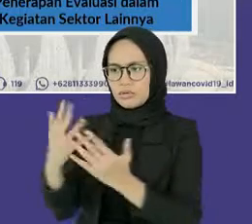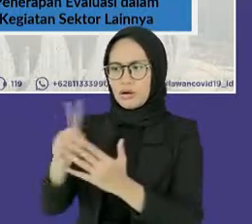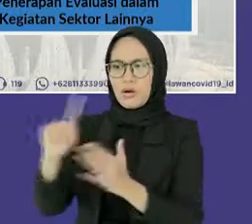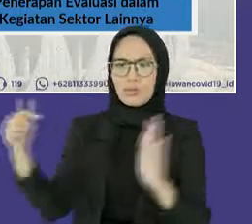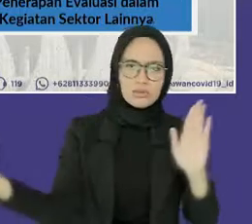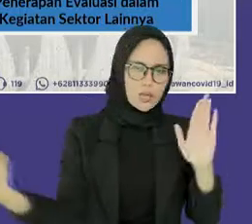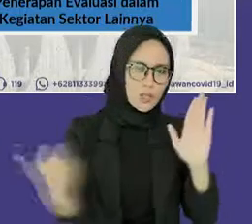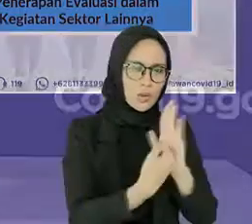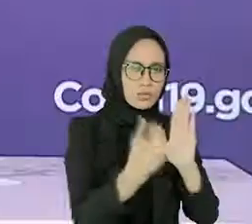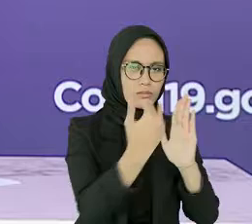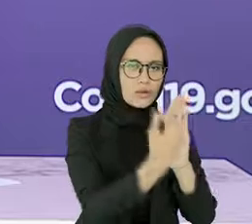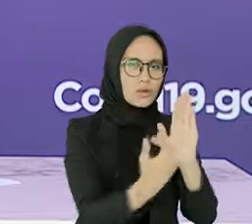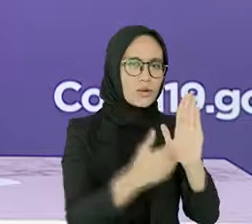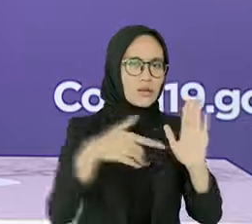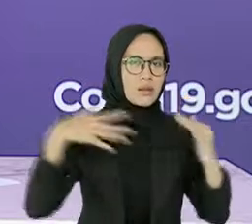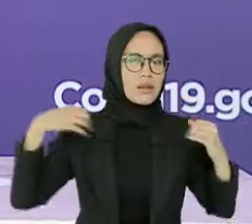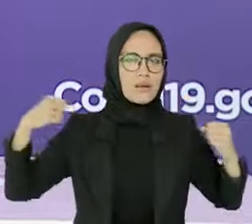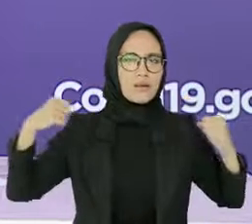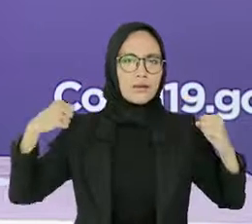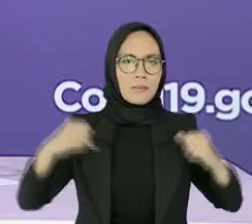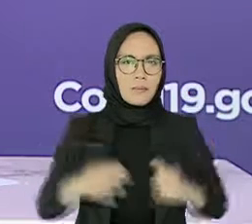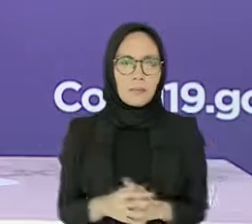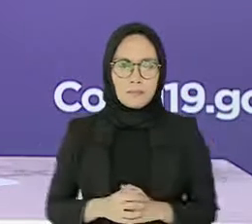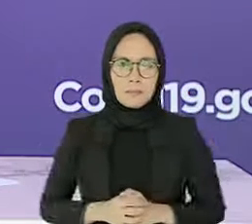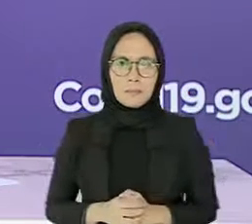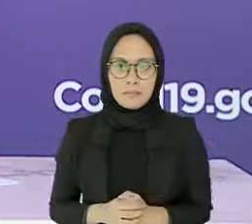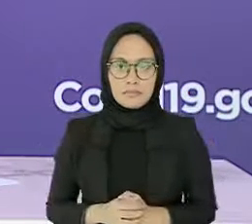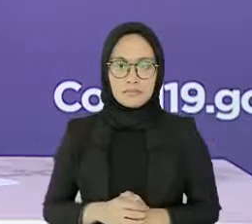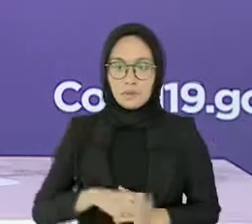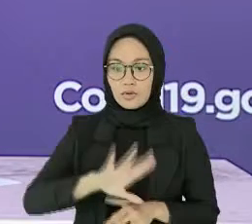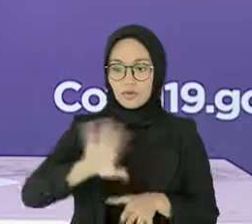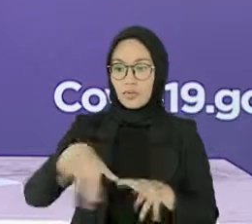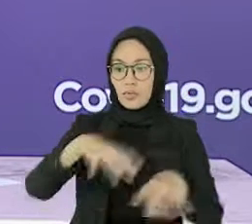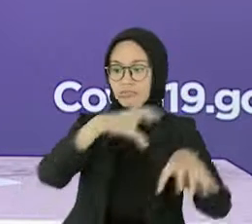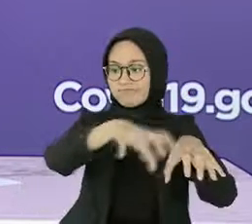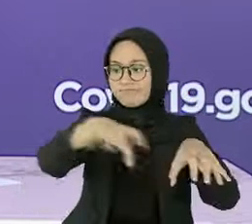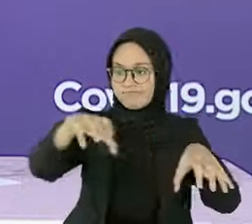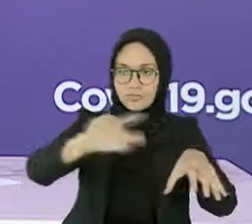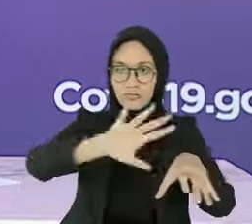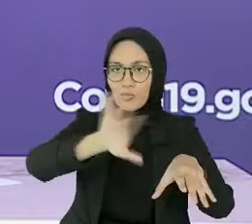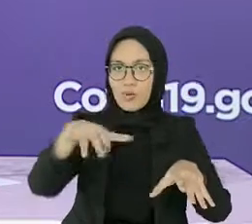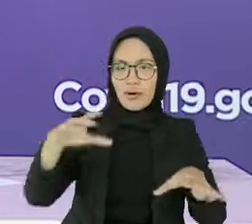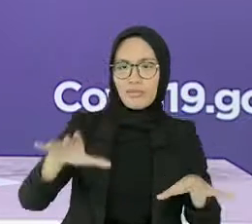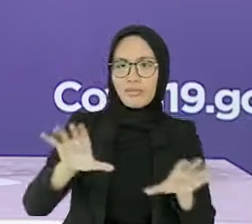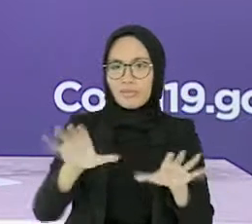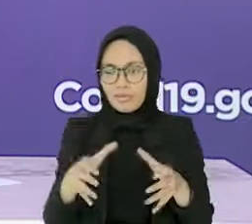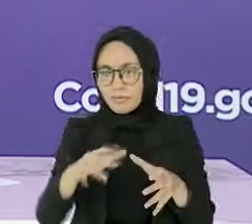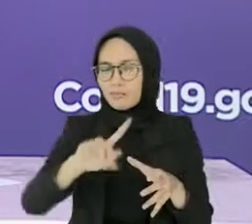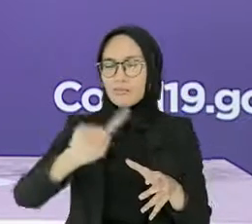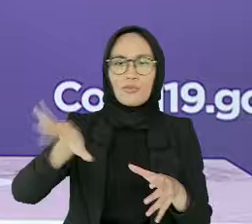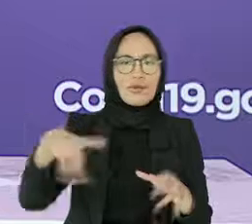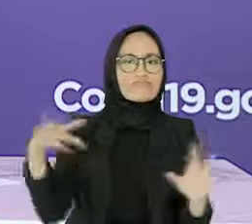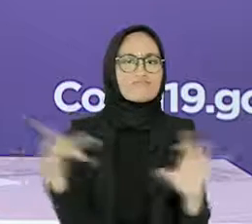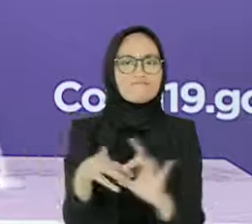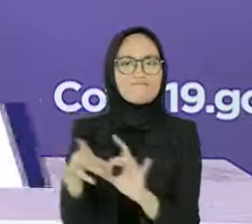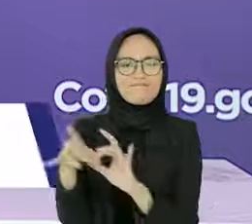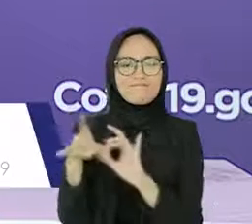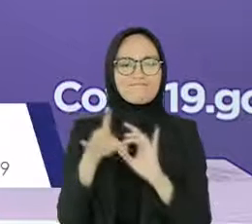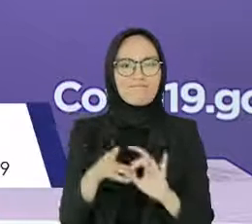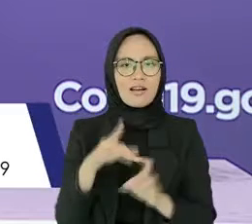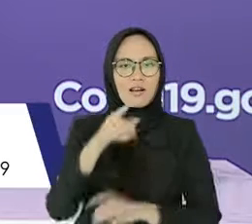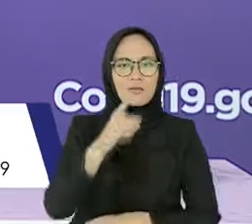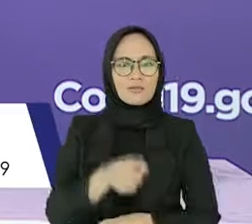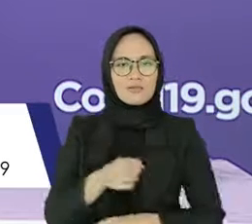kolektif yang lebih tinggi, dan soliditas berbagai elemen dalam pengendalian COVID-19. Terakhir,